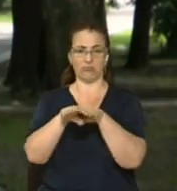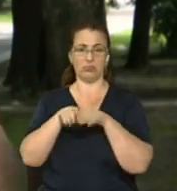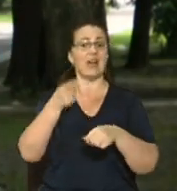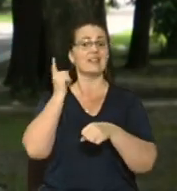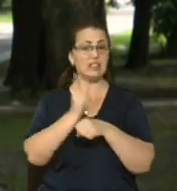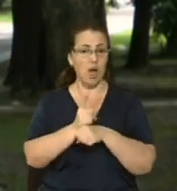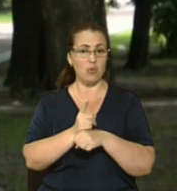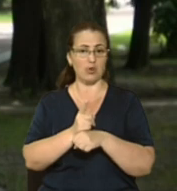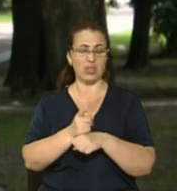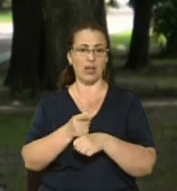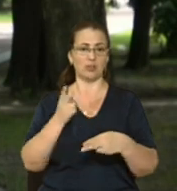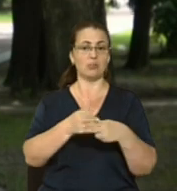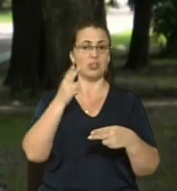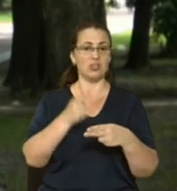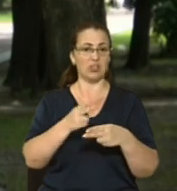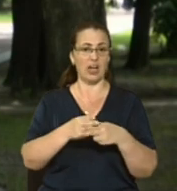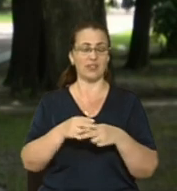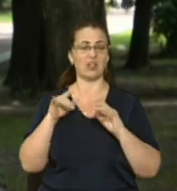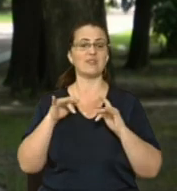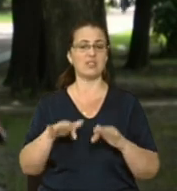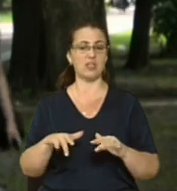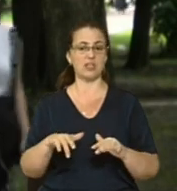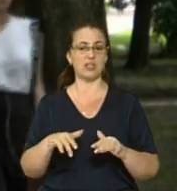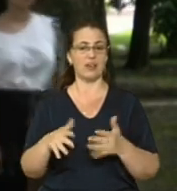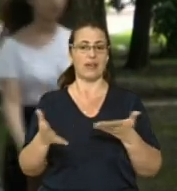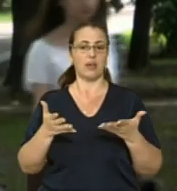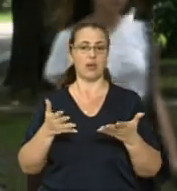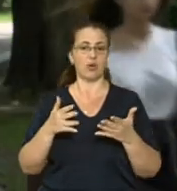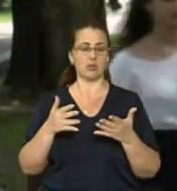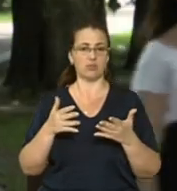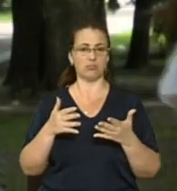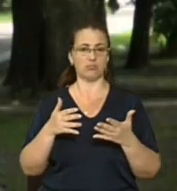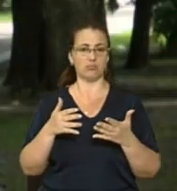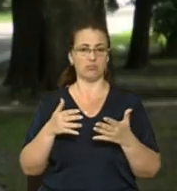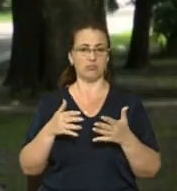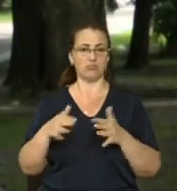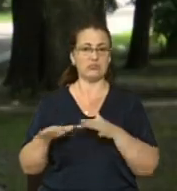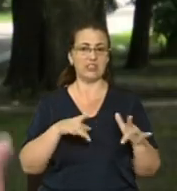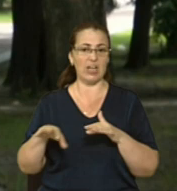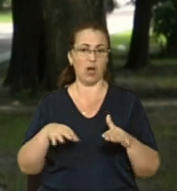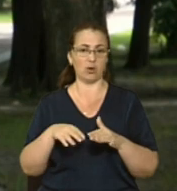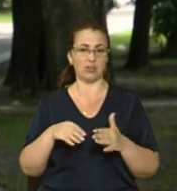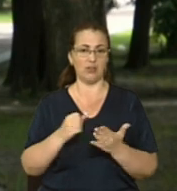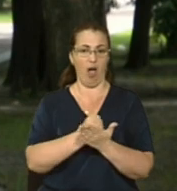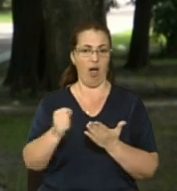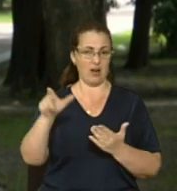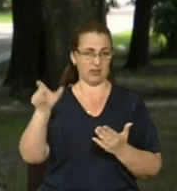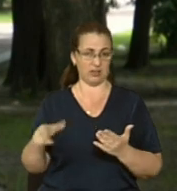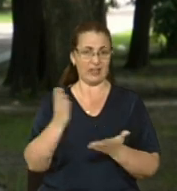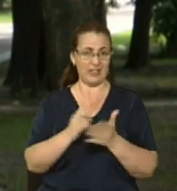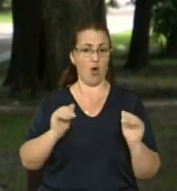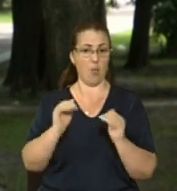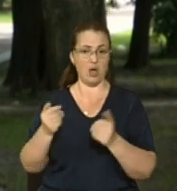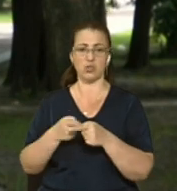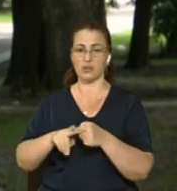Забороняється перешкоджання в здійсненні якихось заходів кандидатом. Є певні обмеження, але в